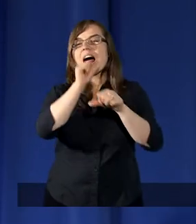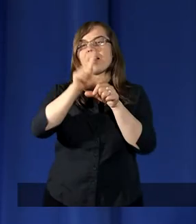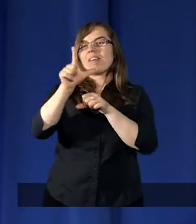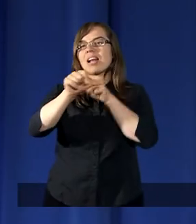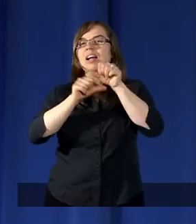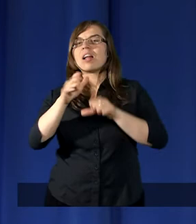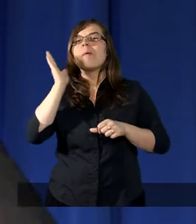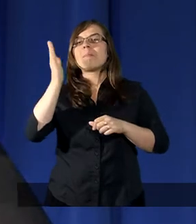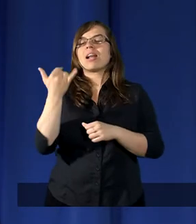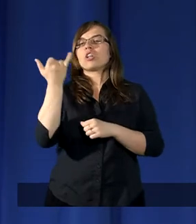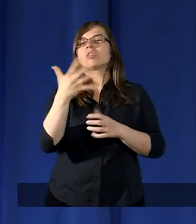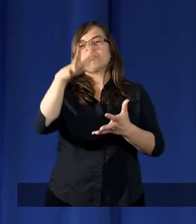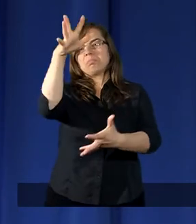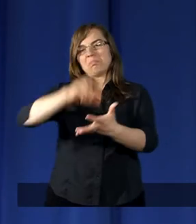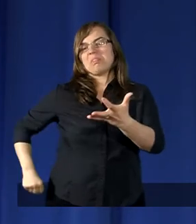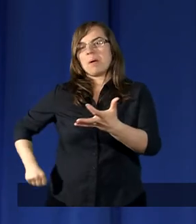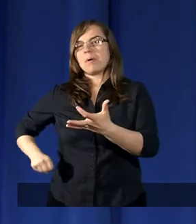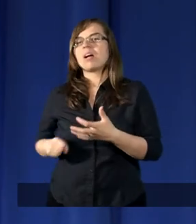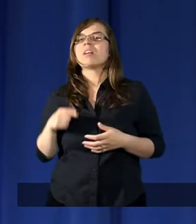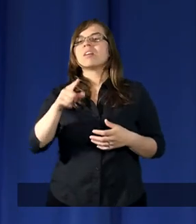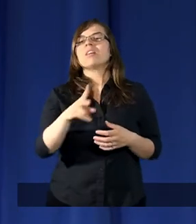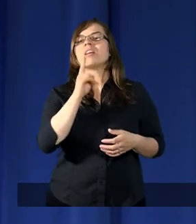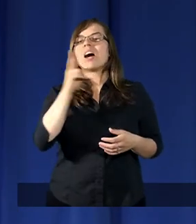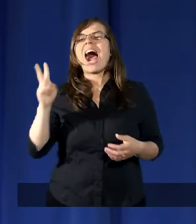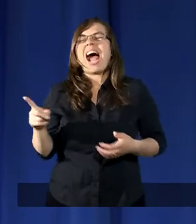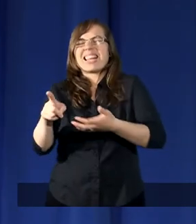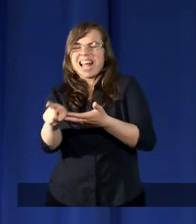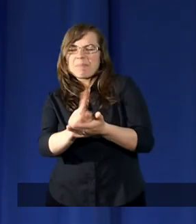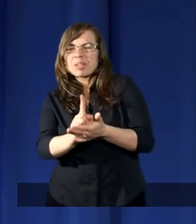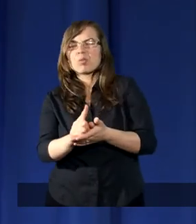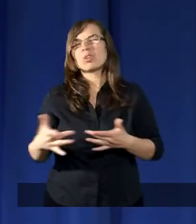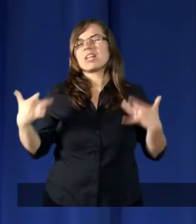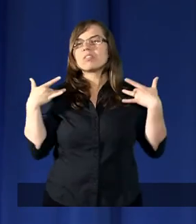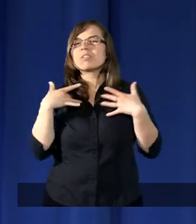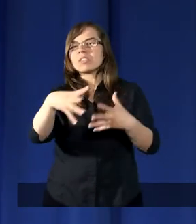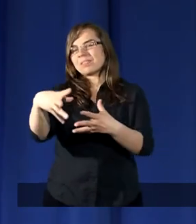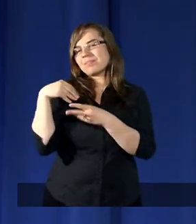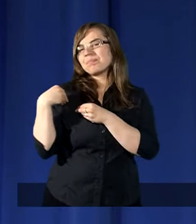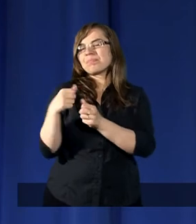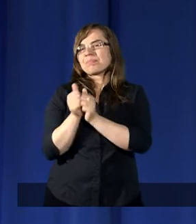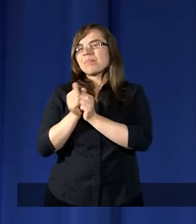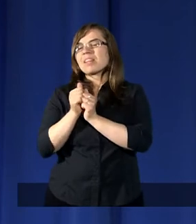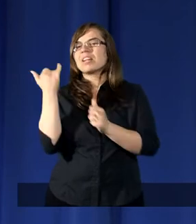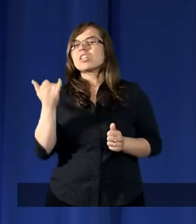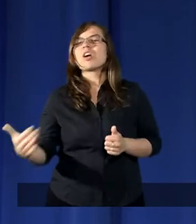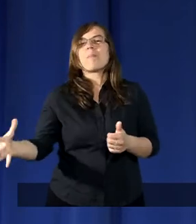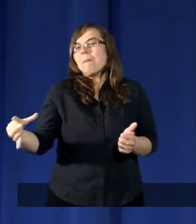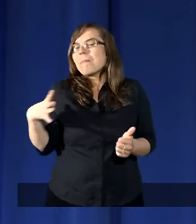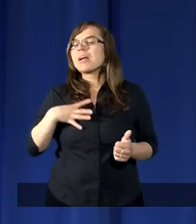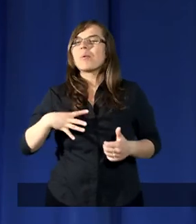dzieciom jej będzie odebrane. Także każda minuta w życiu tego dziecka była